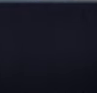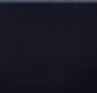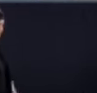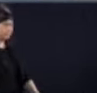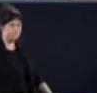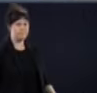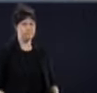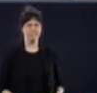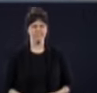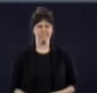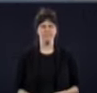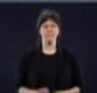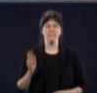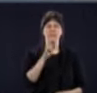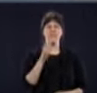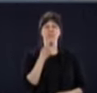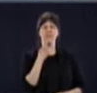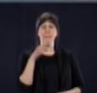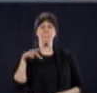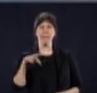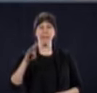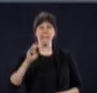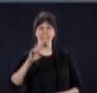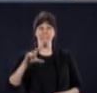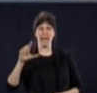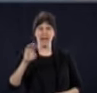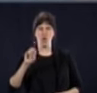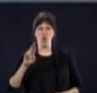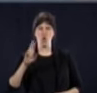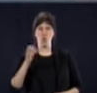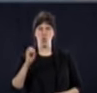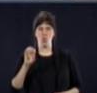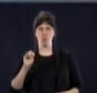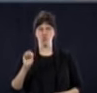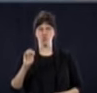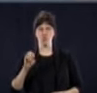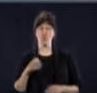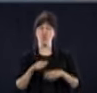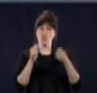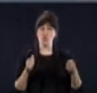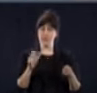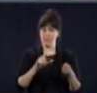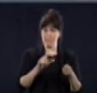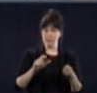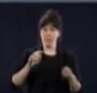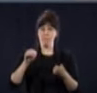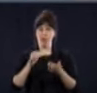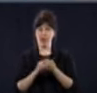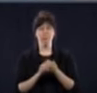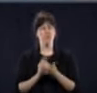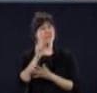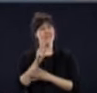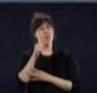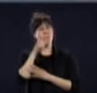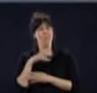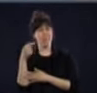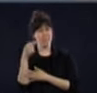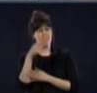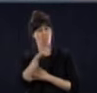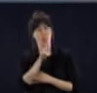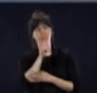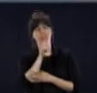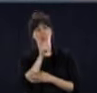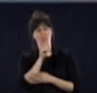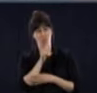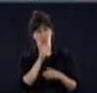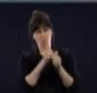journal de Montréal. Oui, bonjour à tous. Une question pour Mme Guilbeault. J'ai bien entendu ce que vous avez dit tantôt au sujet des rassemblements extérieurs,